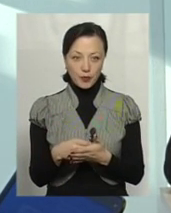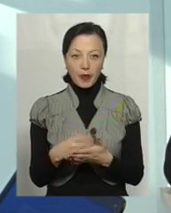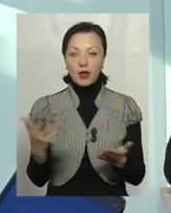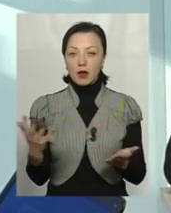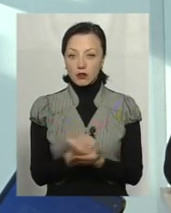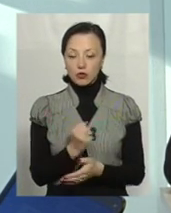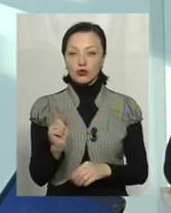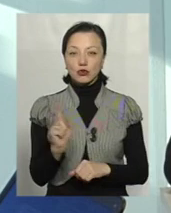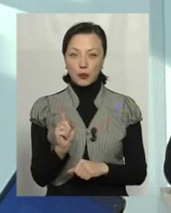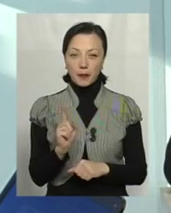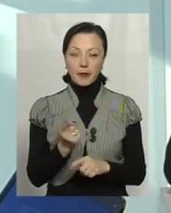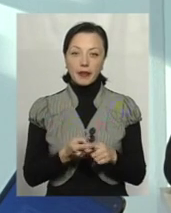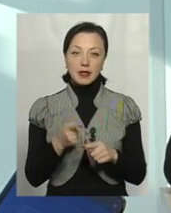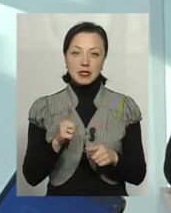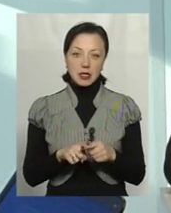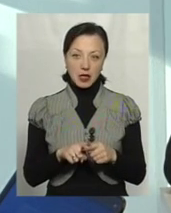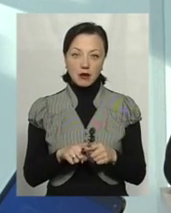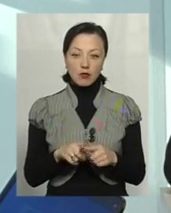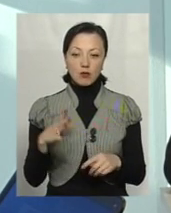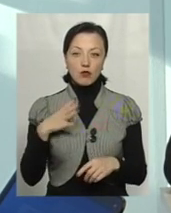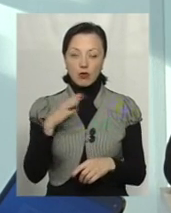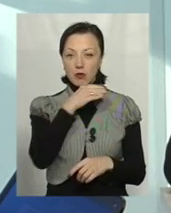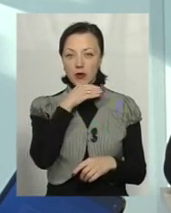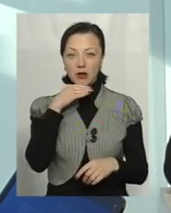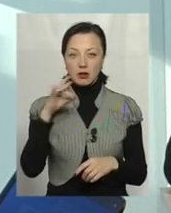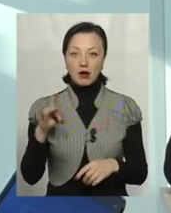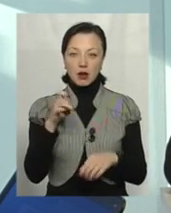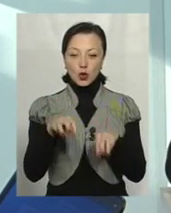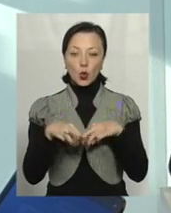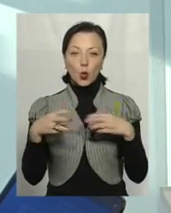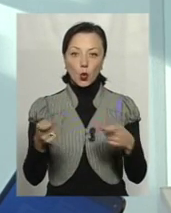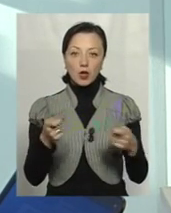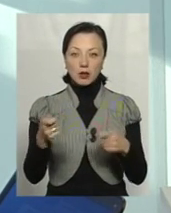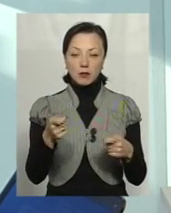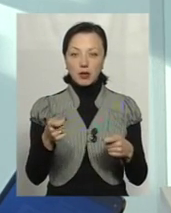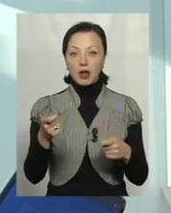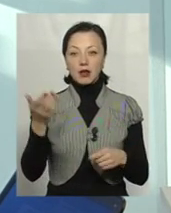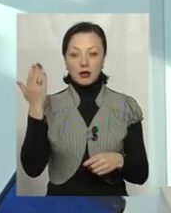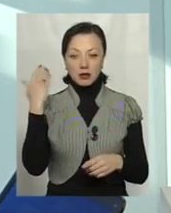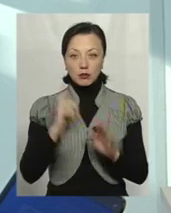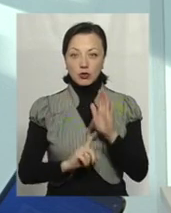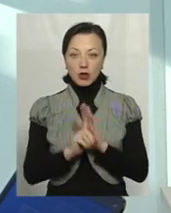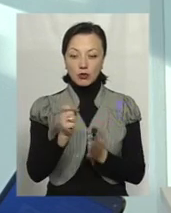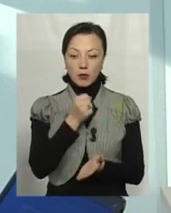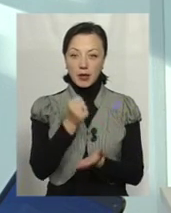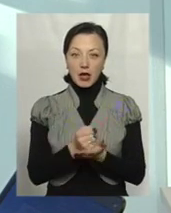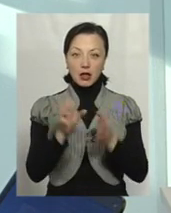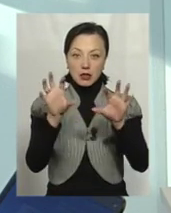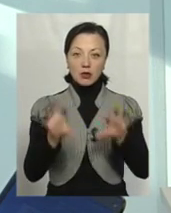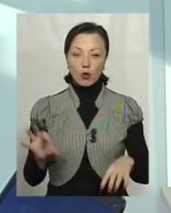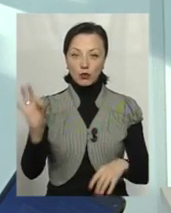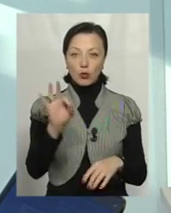виходить, що це вже до нас, до речі, було не один раз із урядами багатьох країн. Спочатку прийняли закон про бюджет,